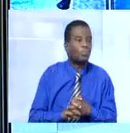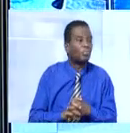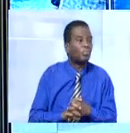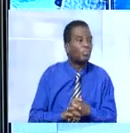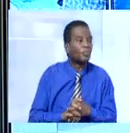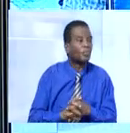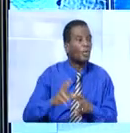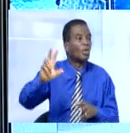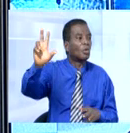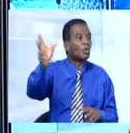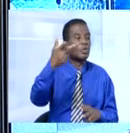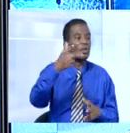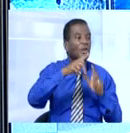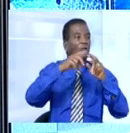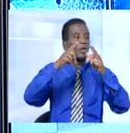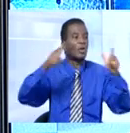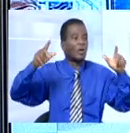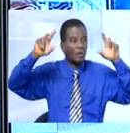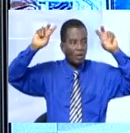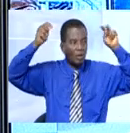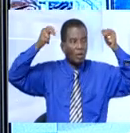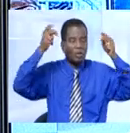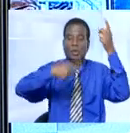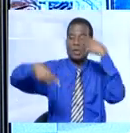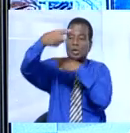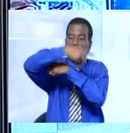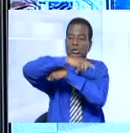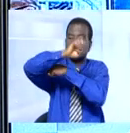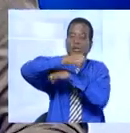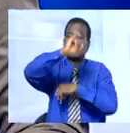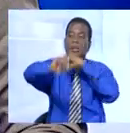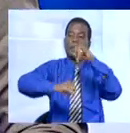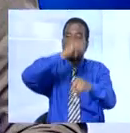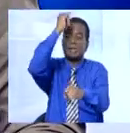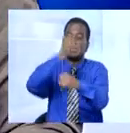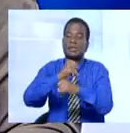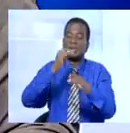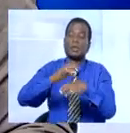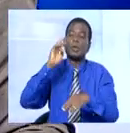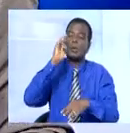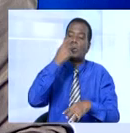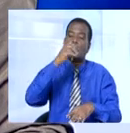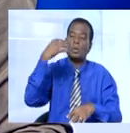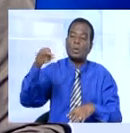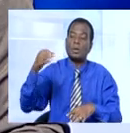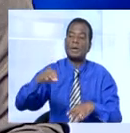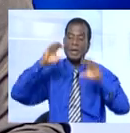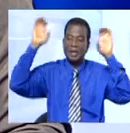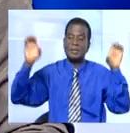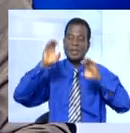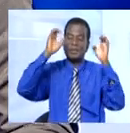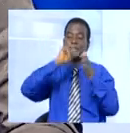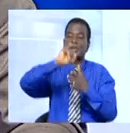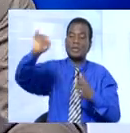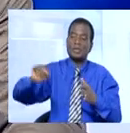Troisième grand titre de cette édition, la Journée internationale de la francophonie. est célébrée ce jeudi 20 mars par des